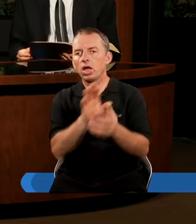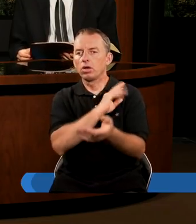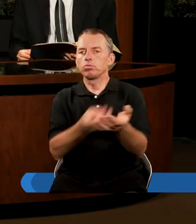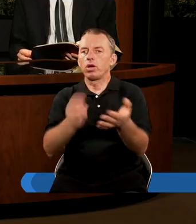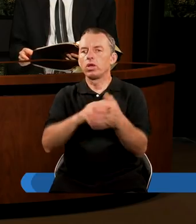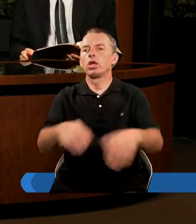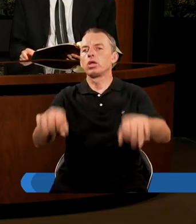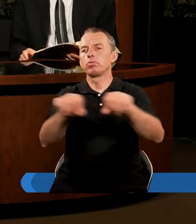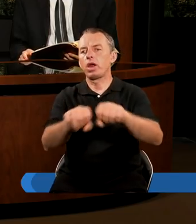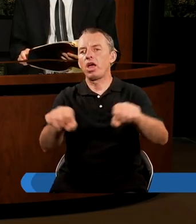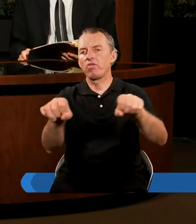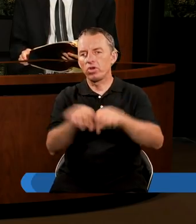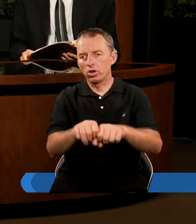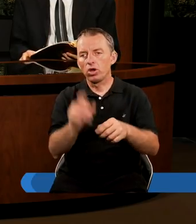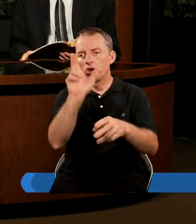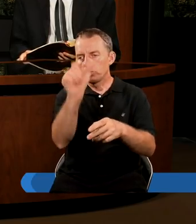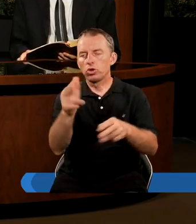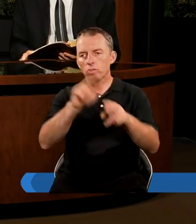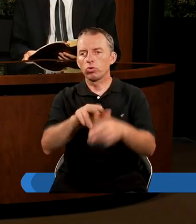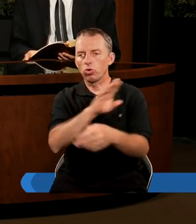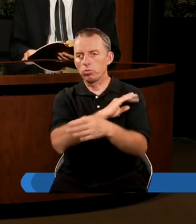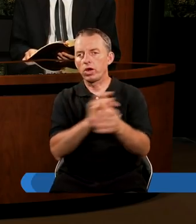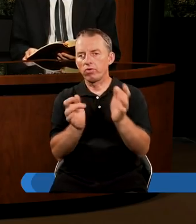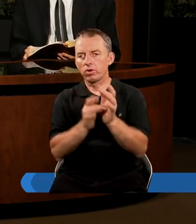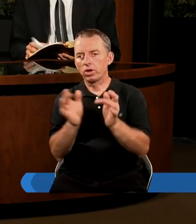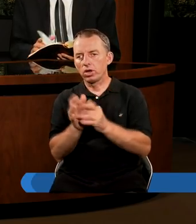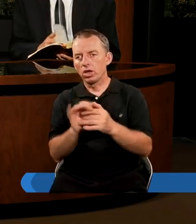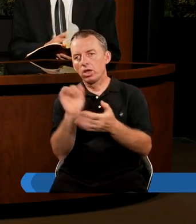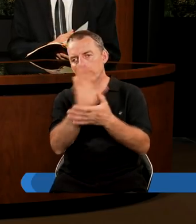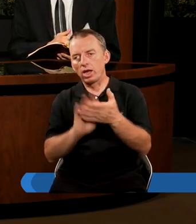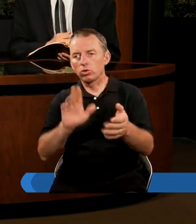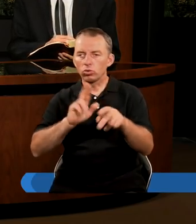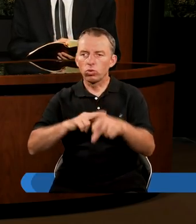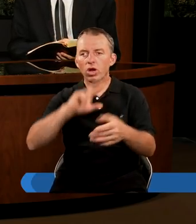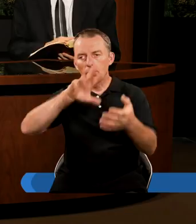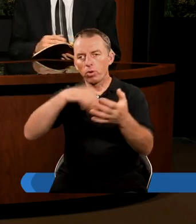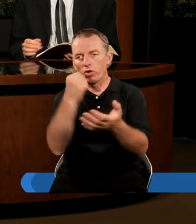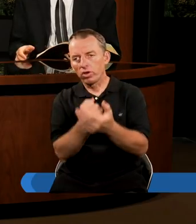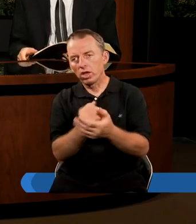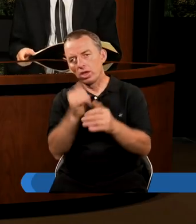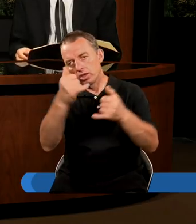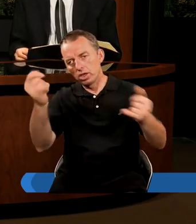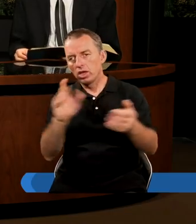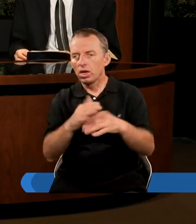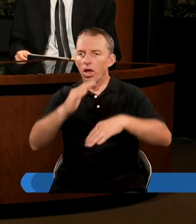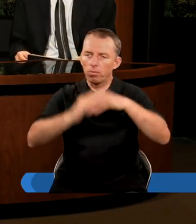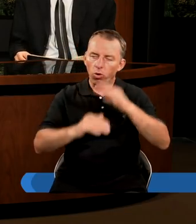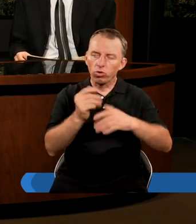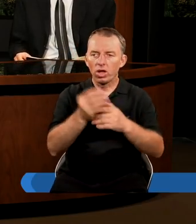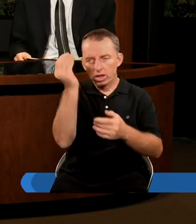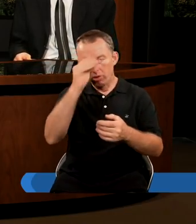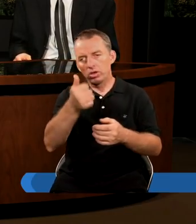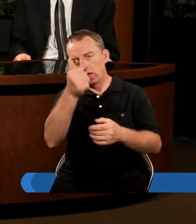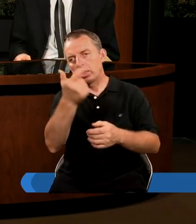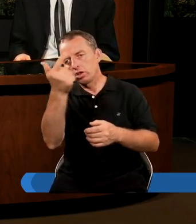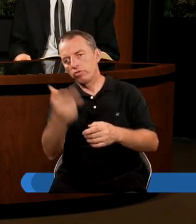zmartwychwstaną sprawiedliwi ci, którzy umarli w Chrystusie. Jeszcze jakiś tekst to potwierdza? Jeszcze jakiś jeden? Żeby nie budować nauki na